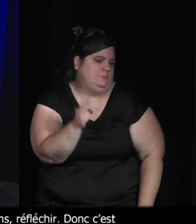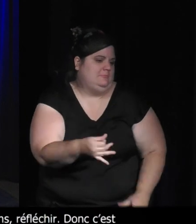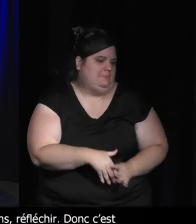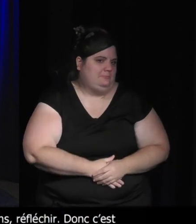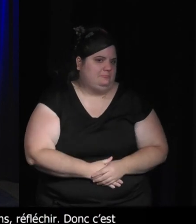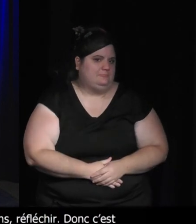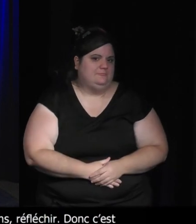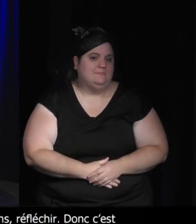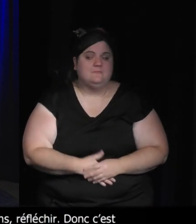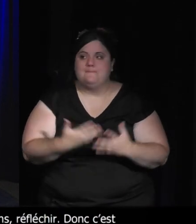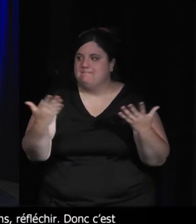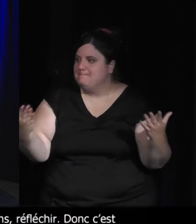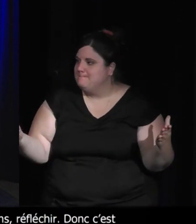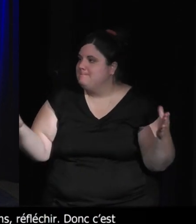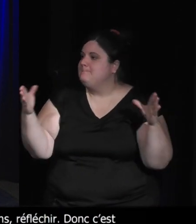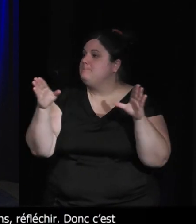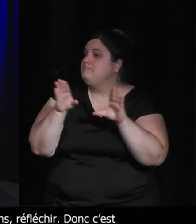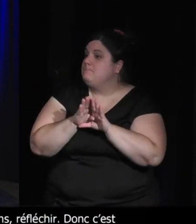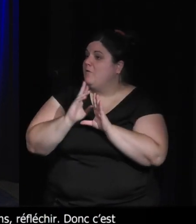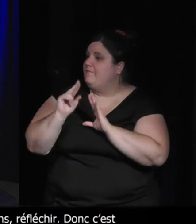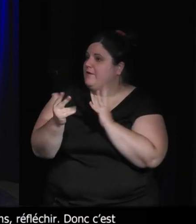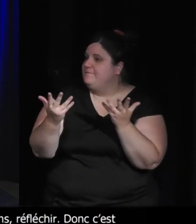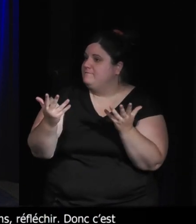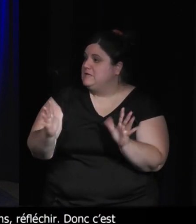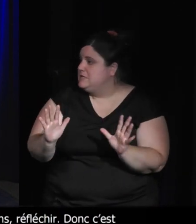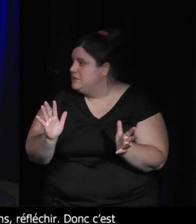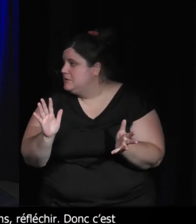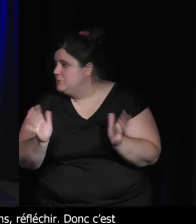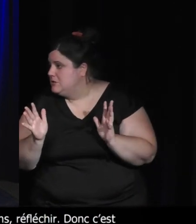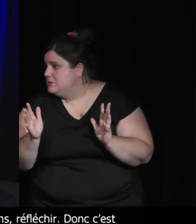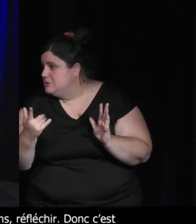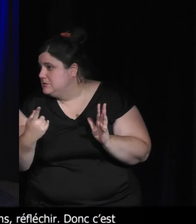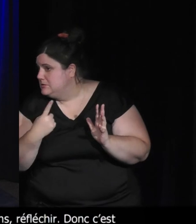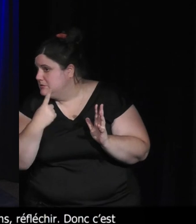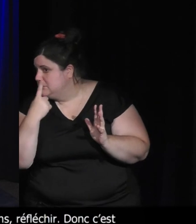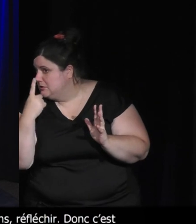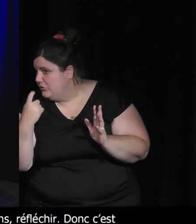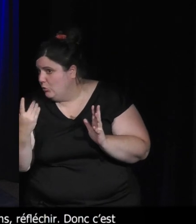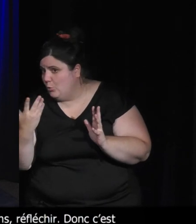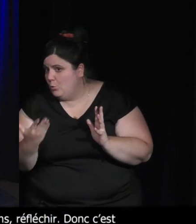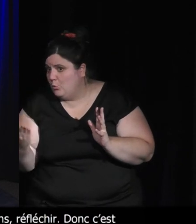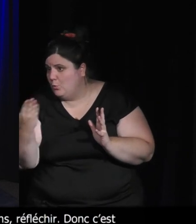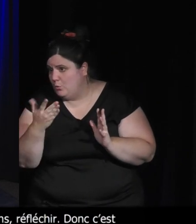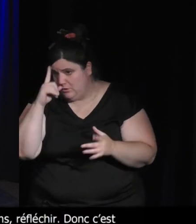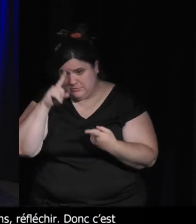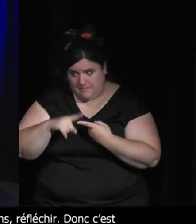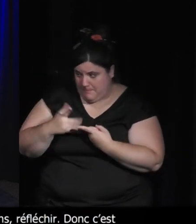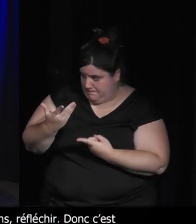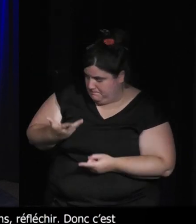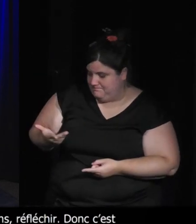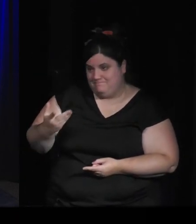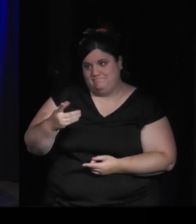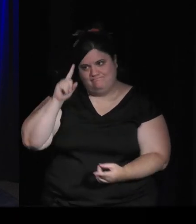On va clôturer ici, mais si vous avez peut-être une petite question, enfin, si vous avez une question sur ces ambitieuses